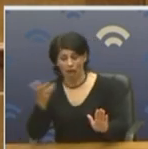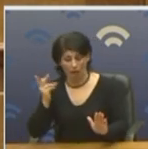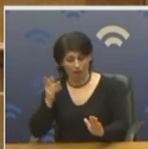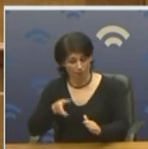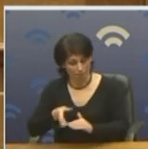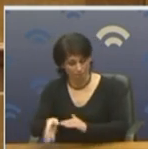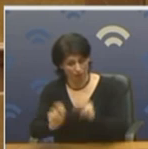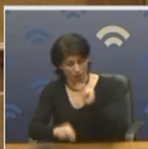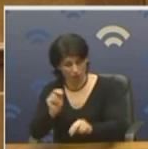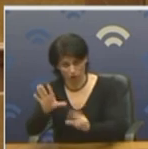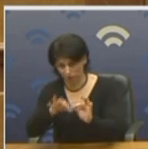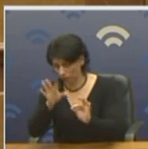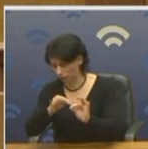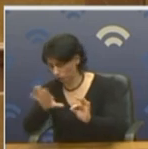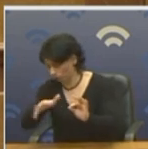το Σεπτέμβριο.